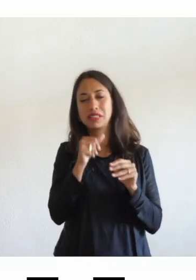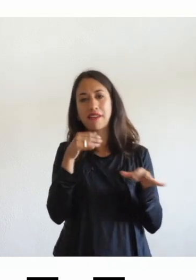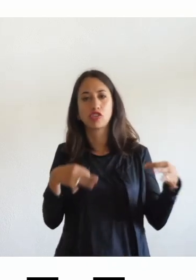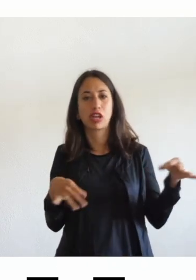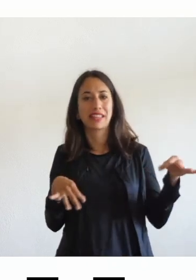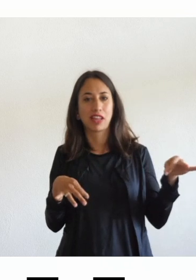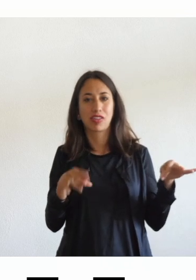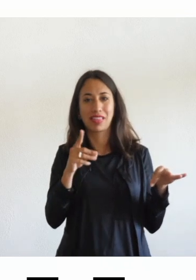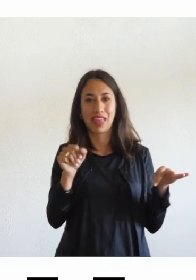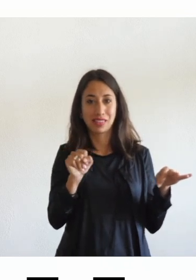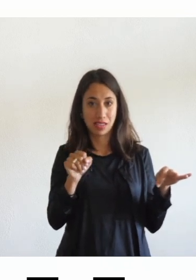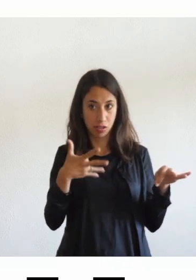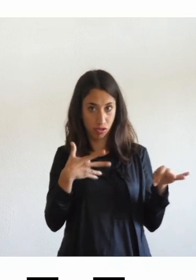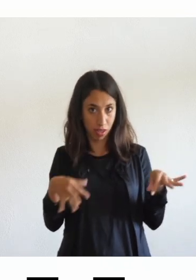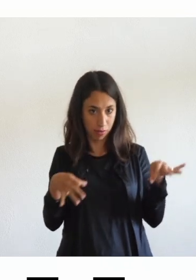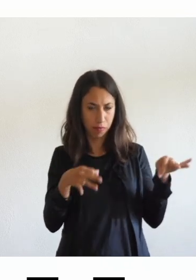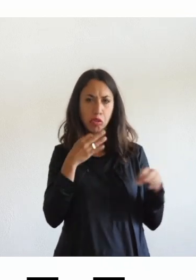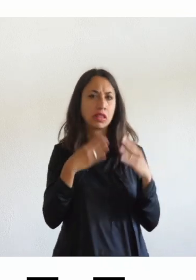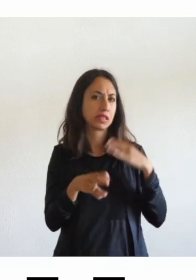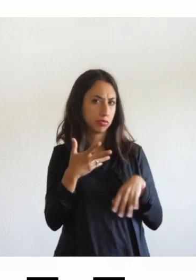ma anche con una certificazione di disabilità